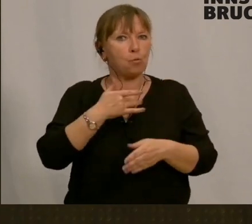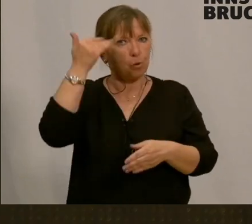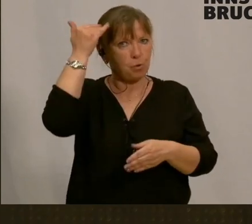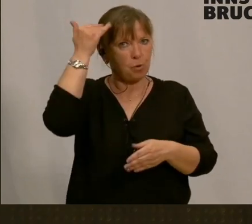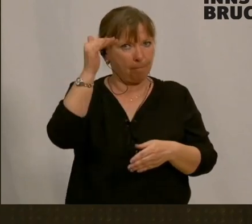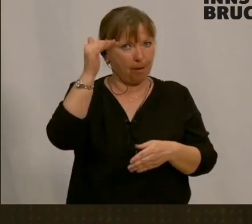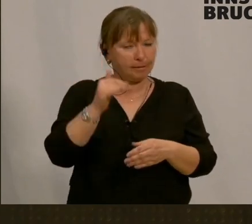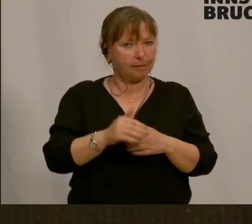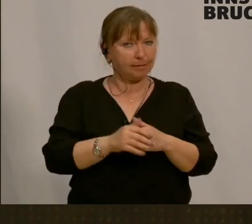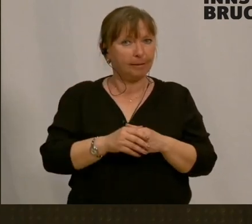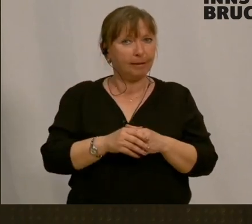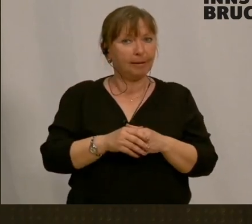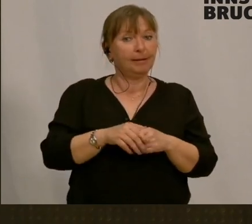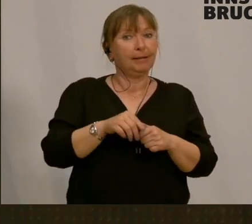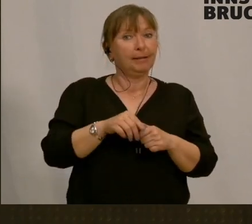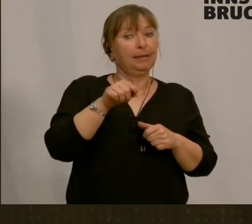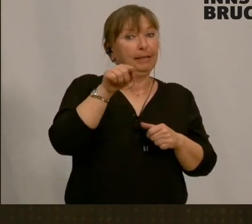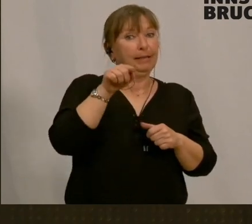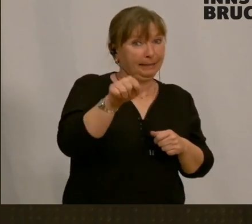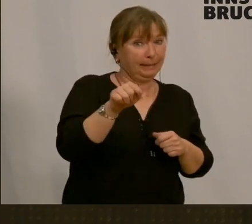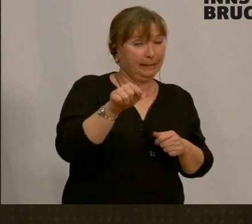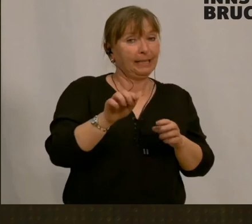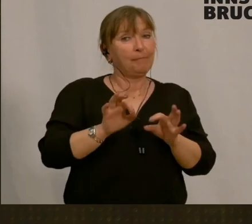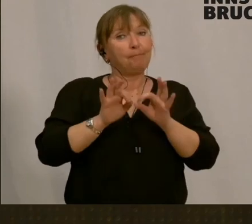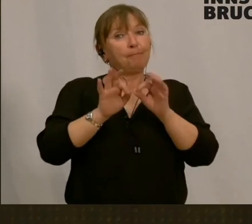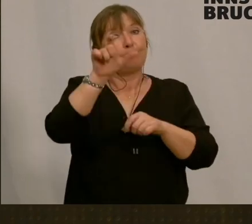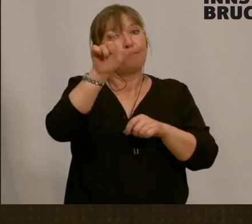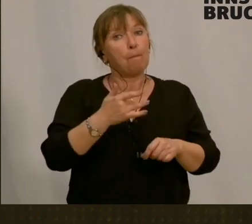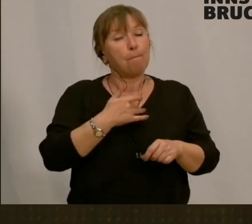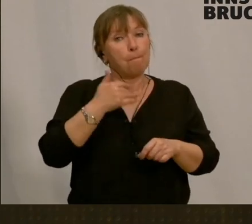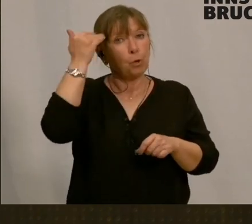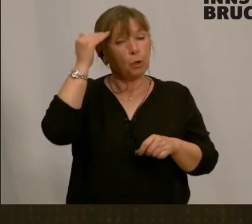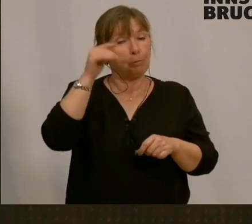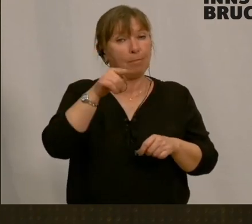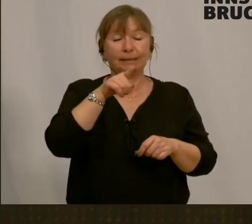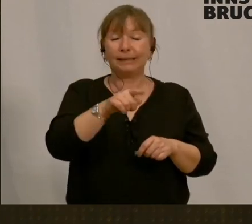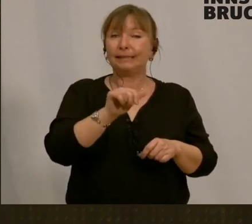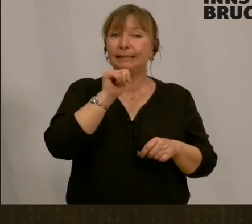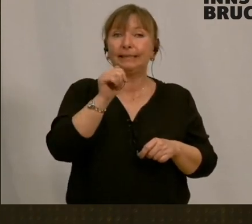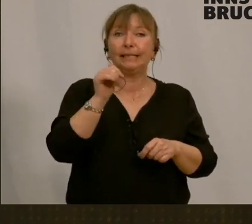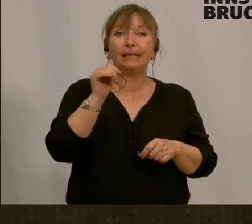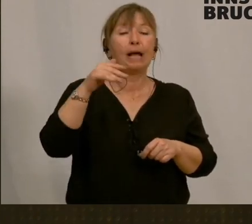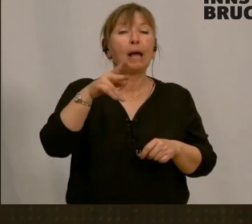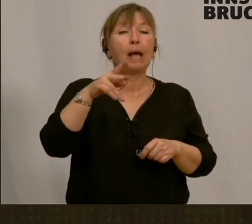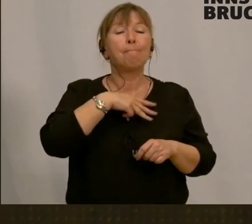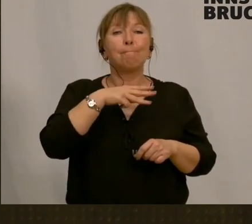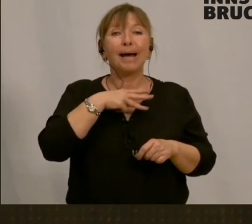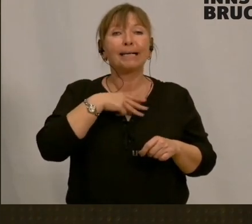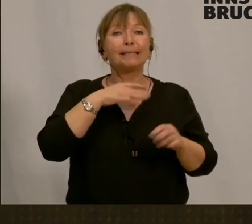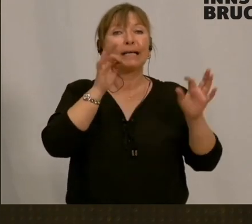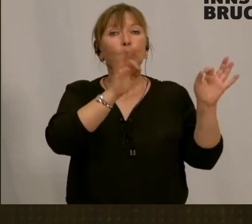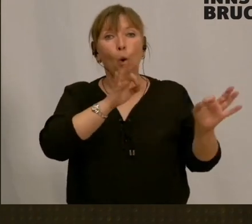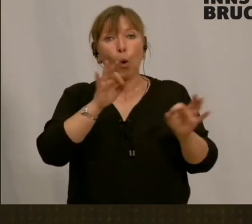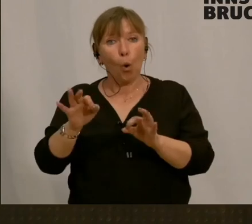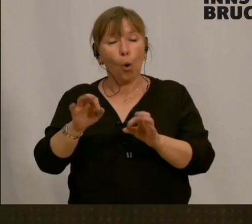Bürgermeister als Organ zufallen, ist weder aus der MGO, Magistratordnung, noch aus dem Stadtrecht ablehbar.